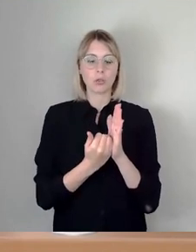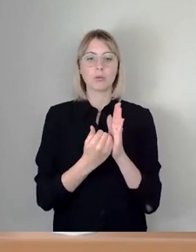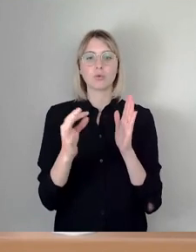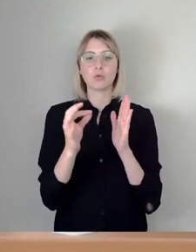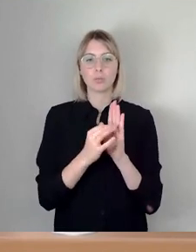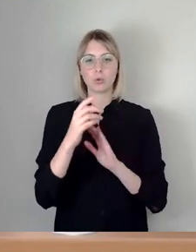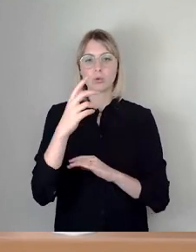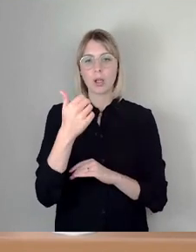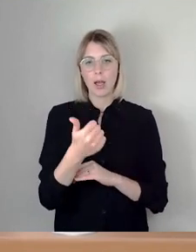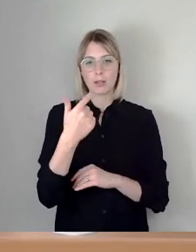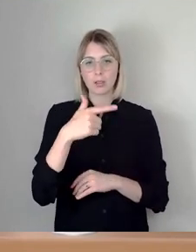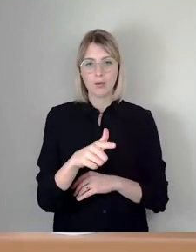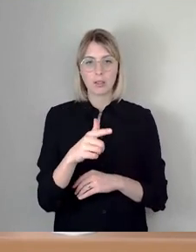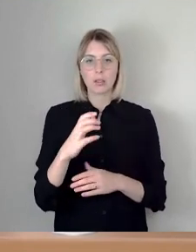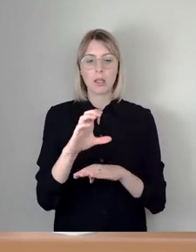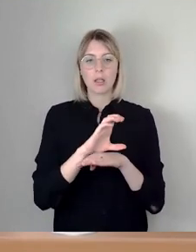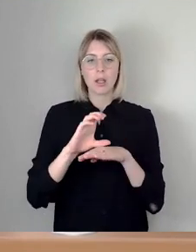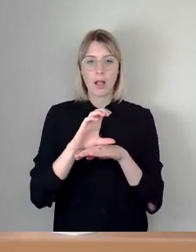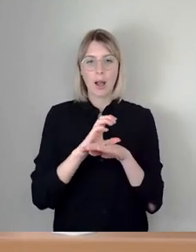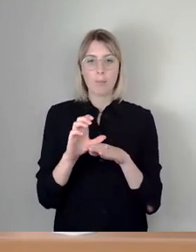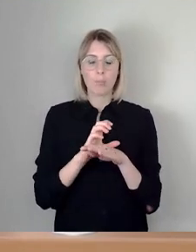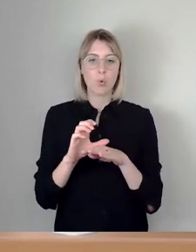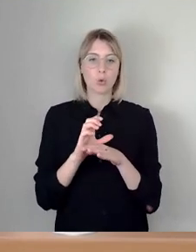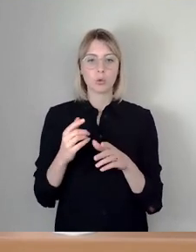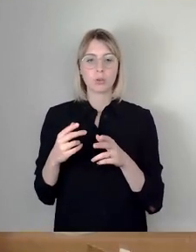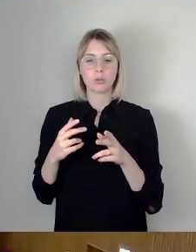Und hier würde die Fraktion Die Linke, Thilo Wirz, beginnen.